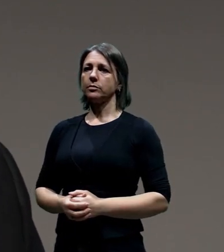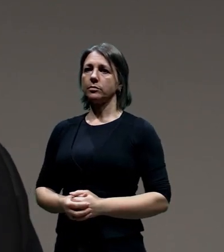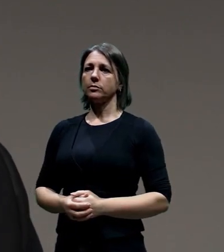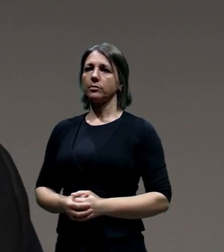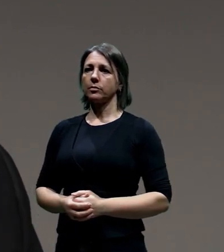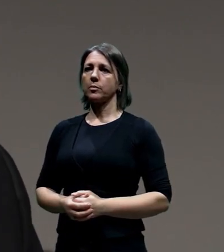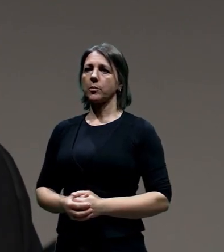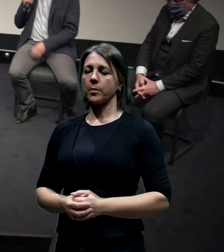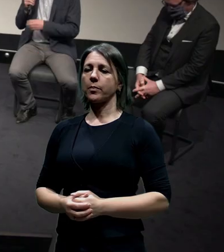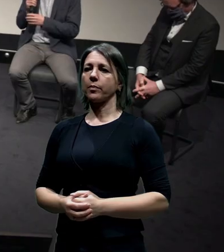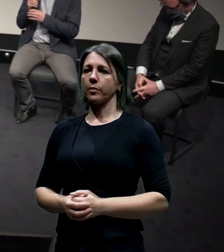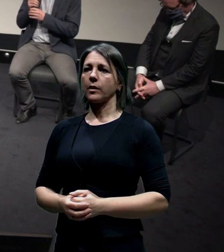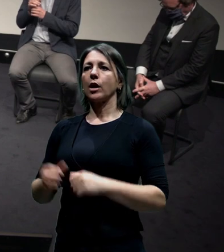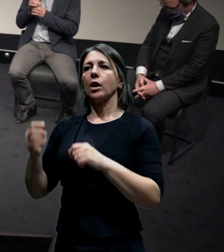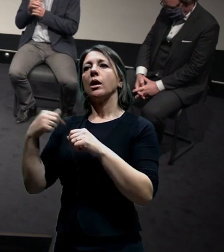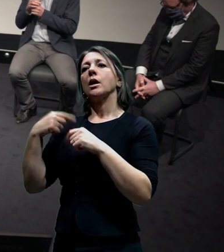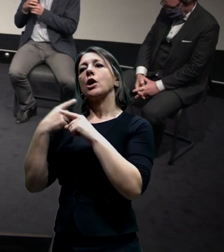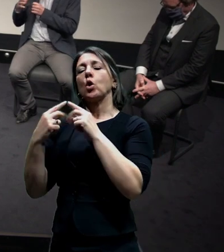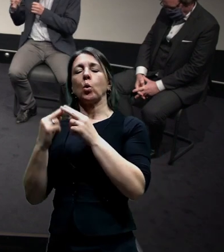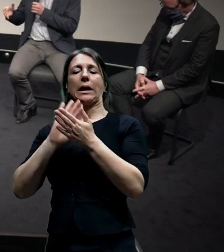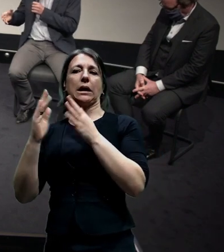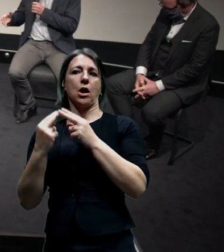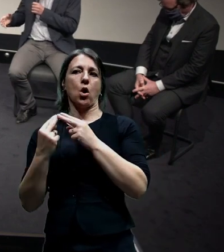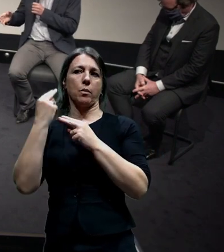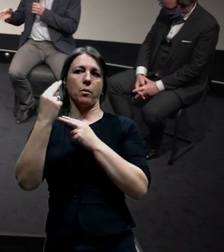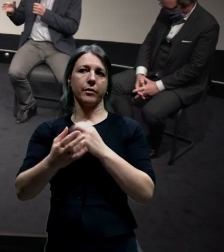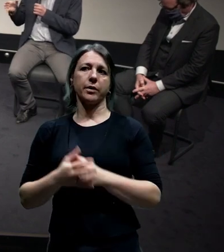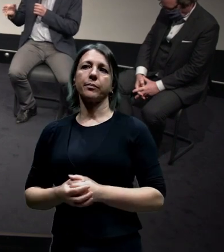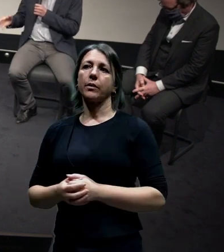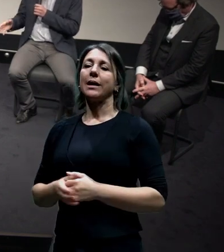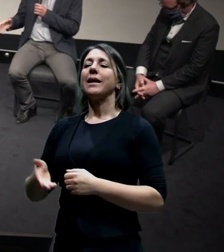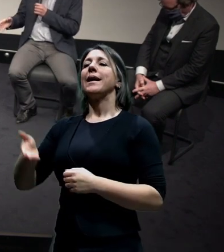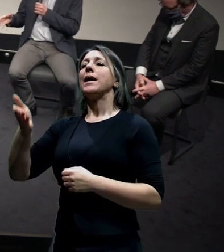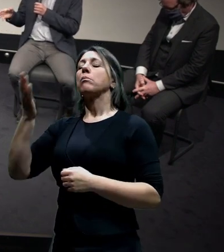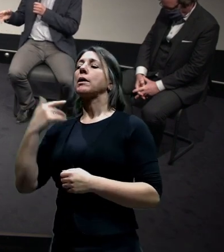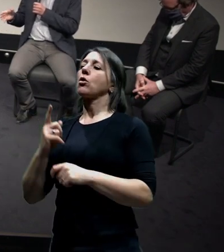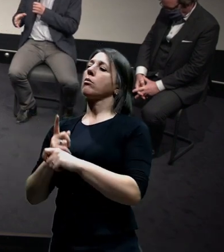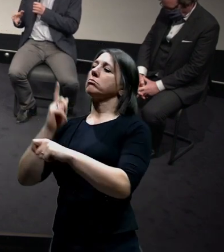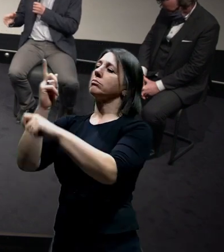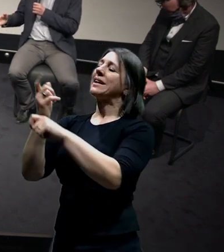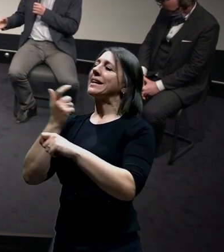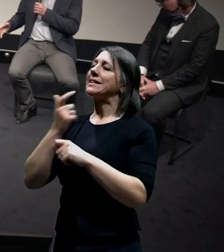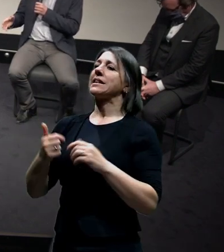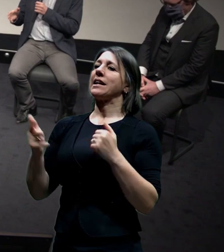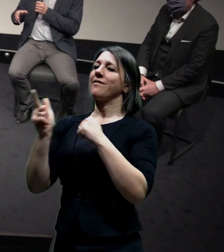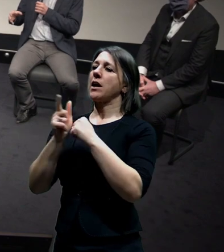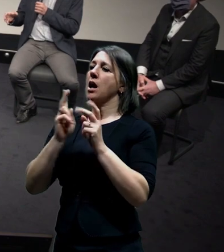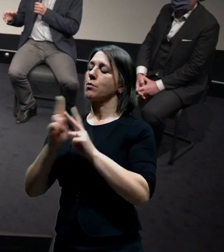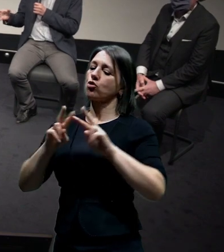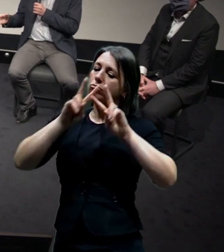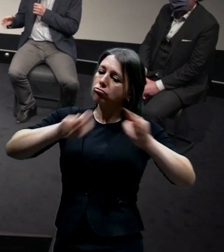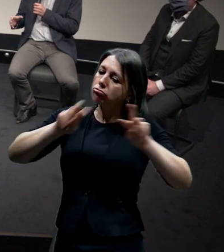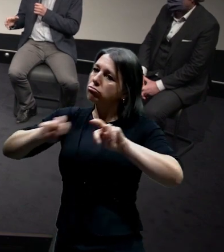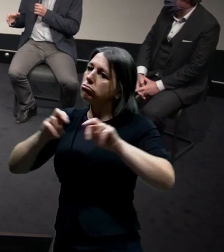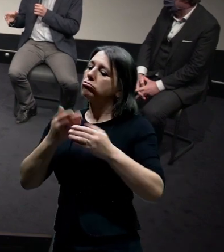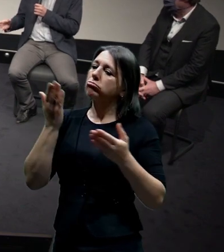Já také jenom zareaguju velice rychle. Já jsem chtěl právě, když jsme zadávali tu studie, aby se všechny ty varianty dopracovaly do